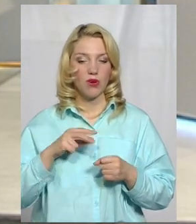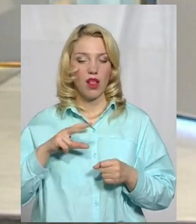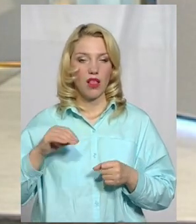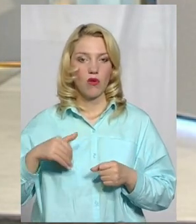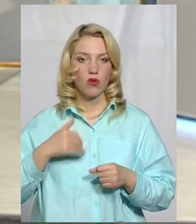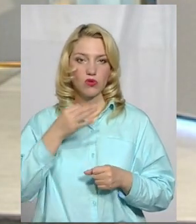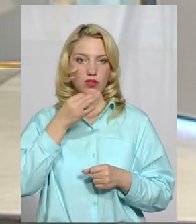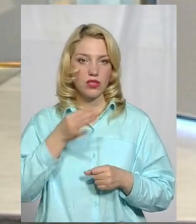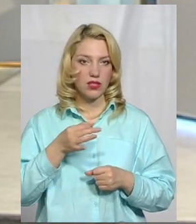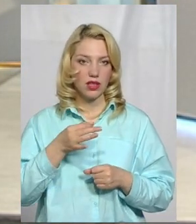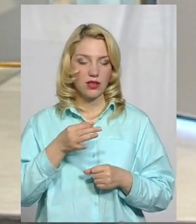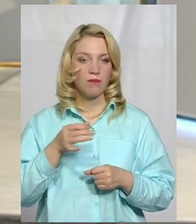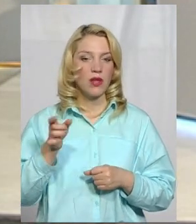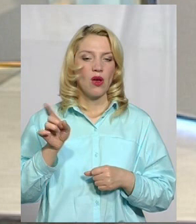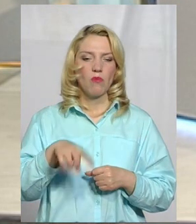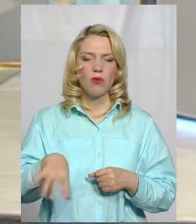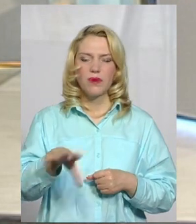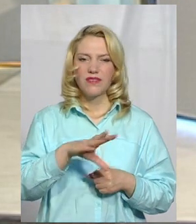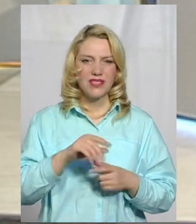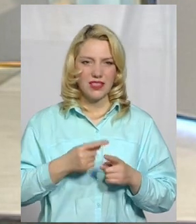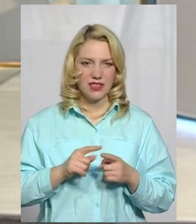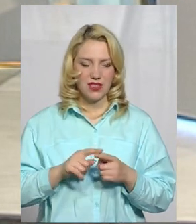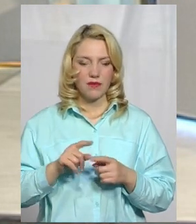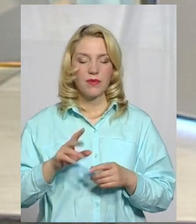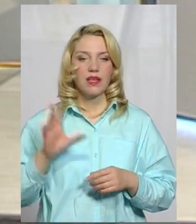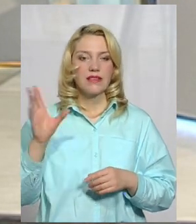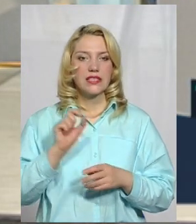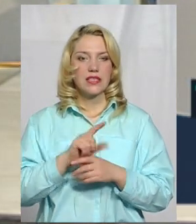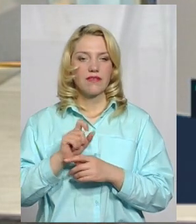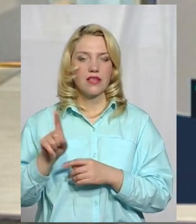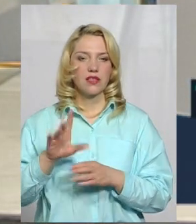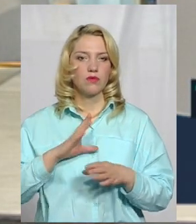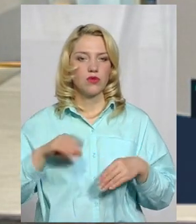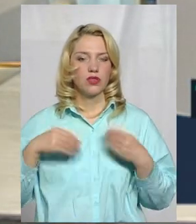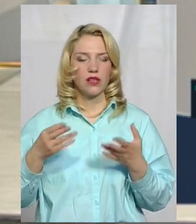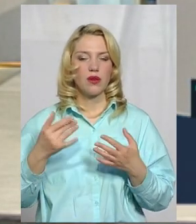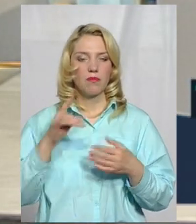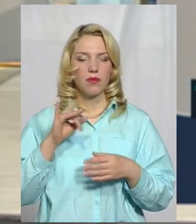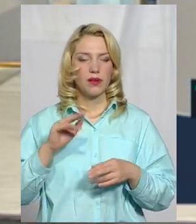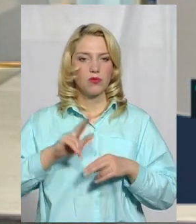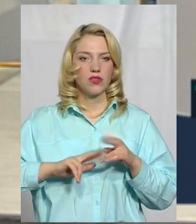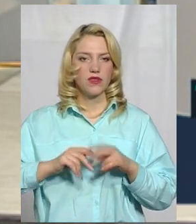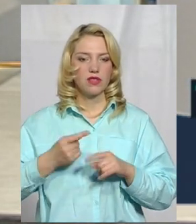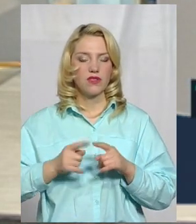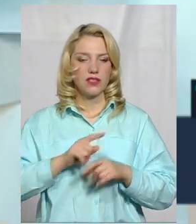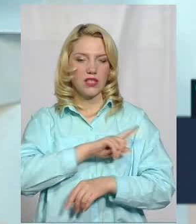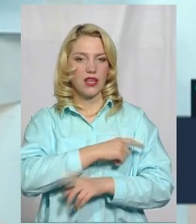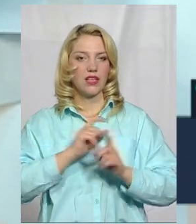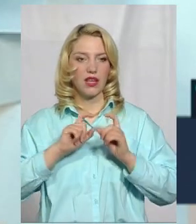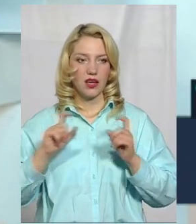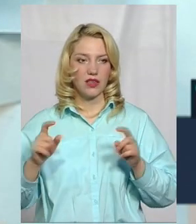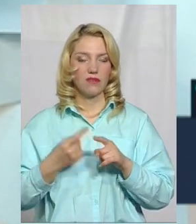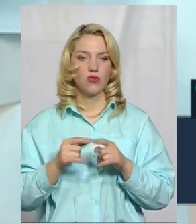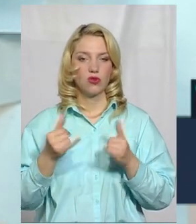Але хочу сказати, попри те все, медико-технологічне завдання, яке давалося саме при будівництві даної лікарні, воно на